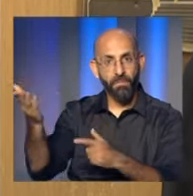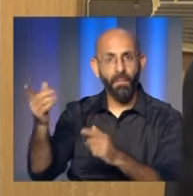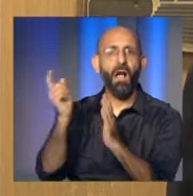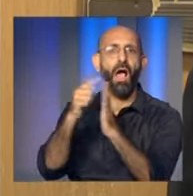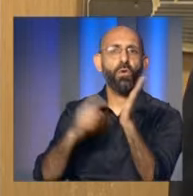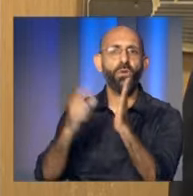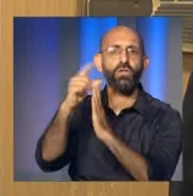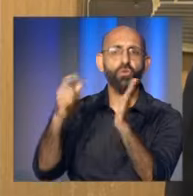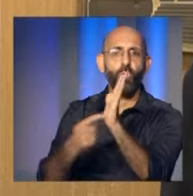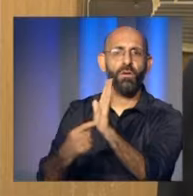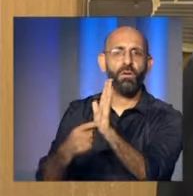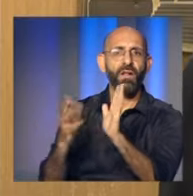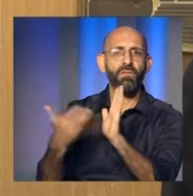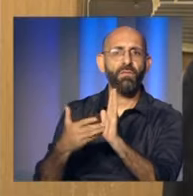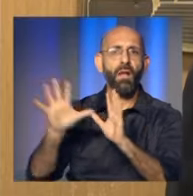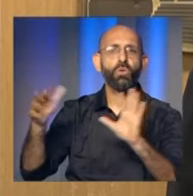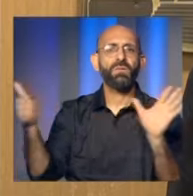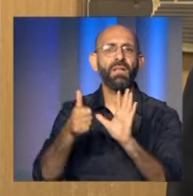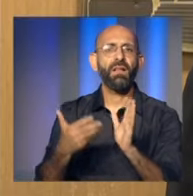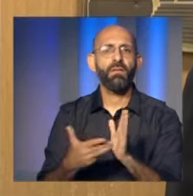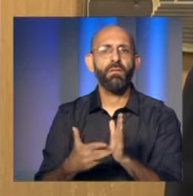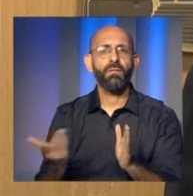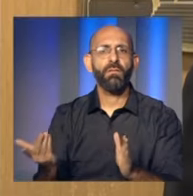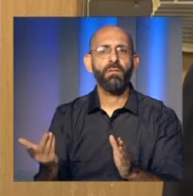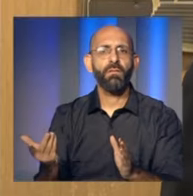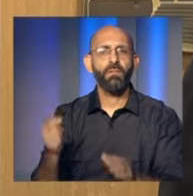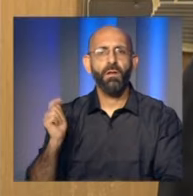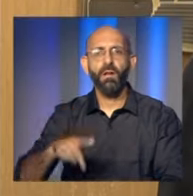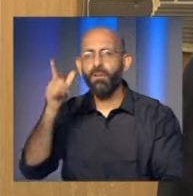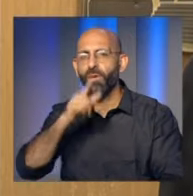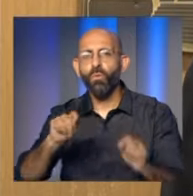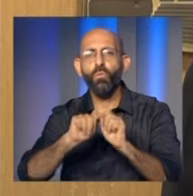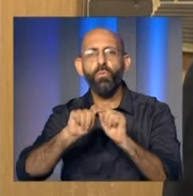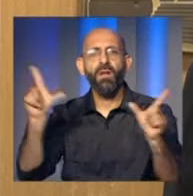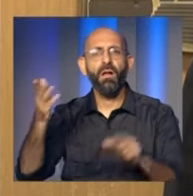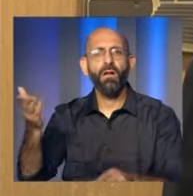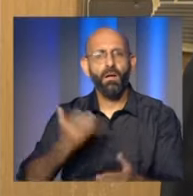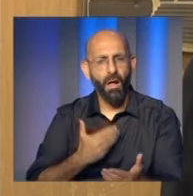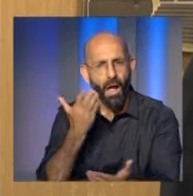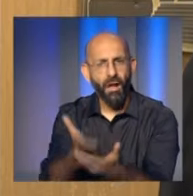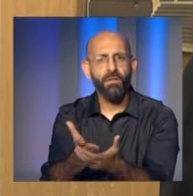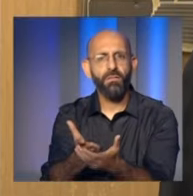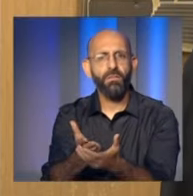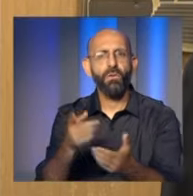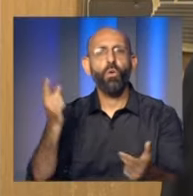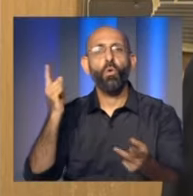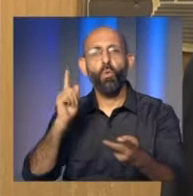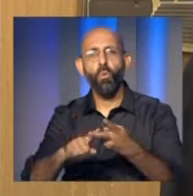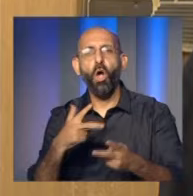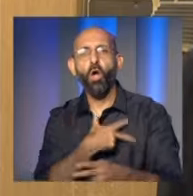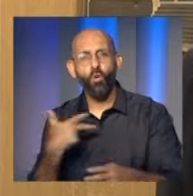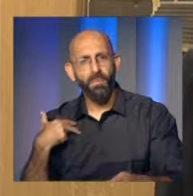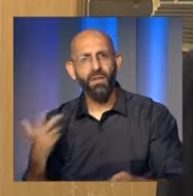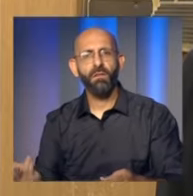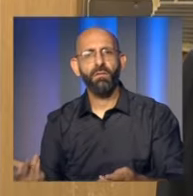ومناضلين موجودين على الأراضي اللبنانية تحت أي شعار هيدول اليوم أعلنوا الحرب